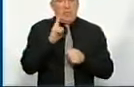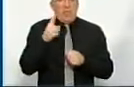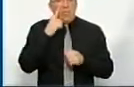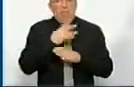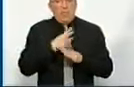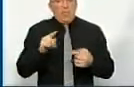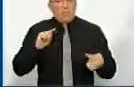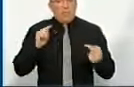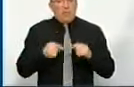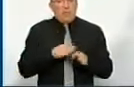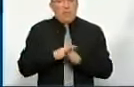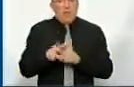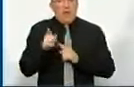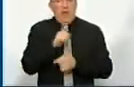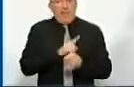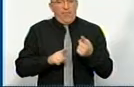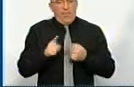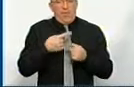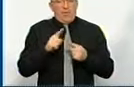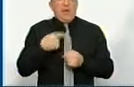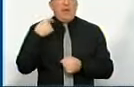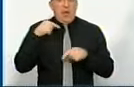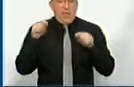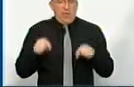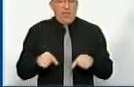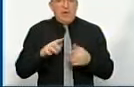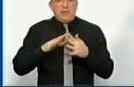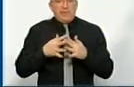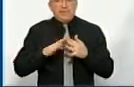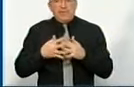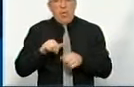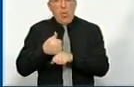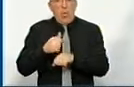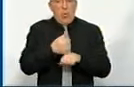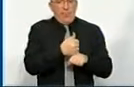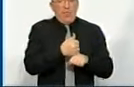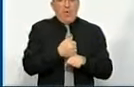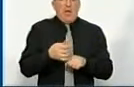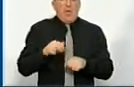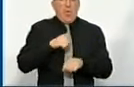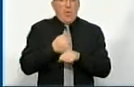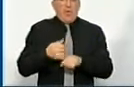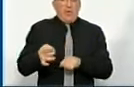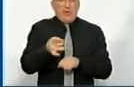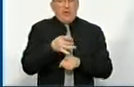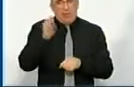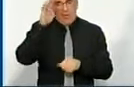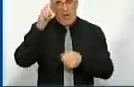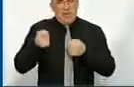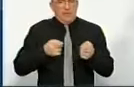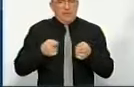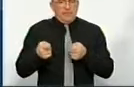найбільший супротив чинив реформі, в тому числі і на Кривоградщині? Сільські, селищні голови і голови районних державних адміністрацій. От ми